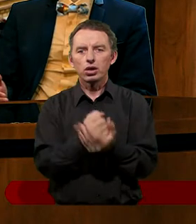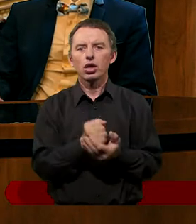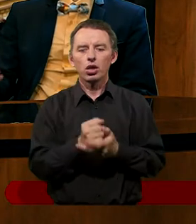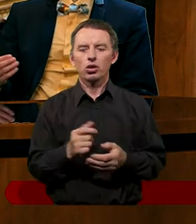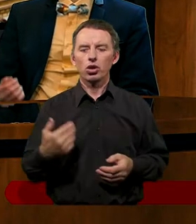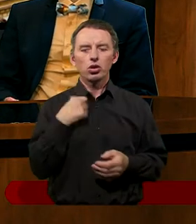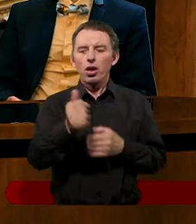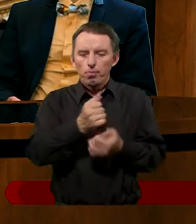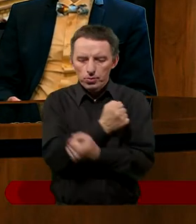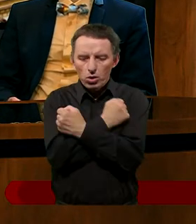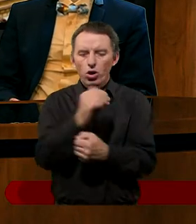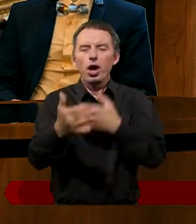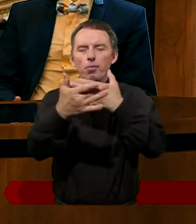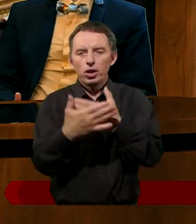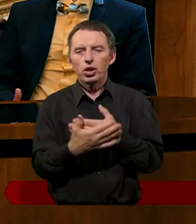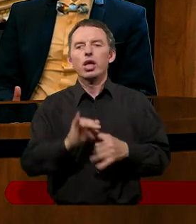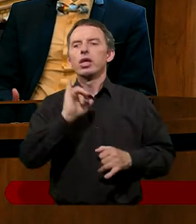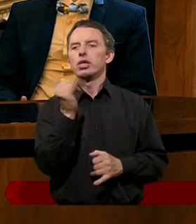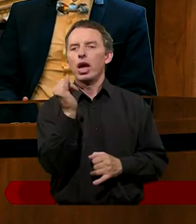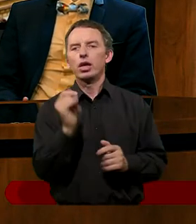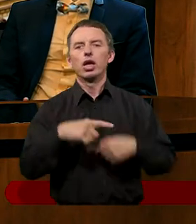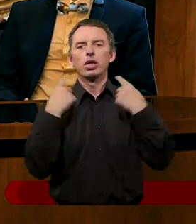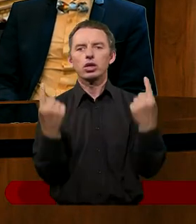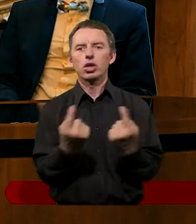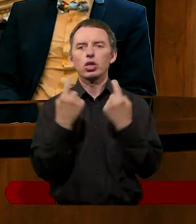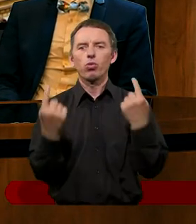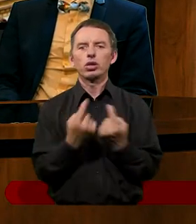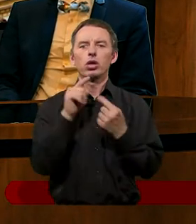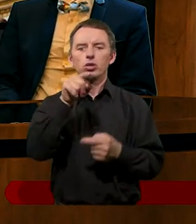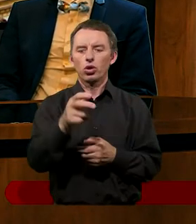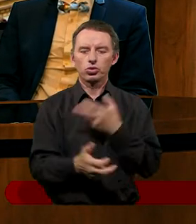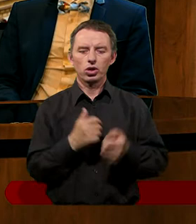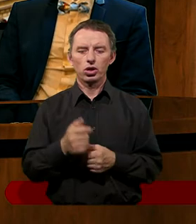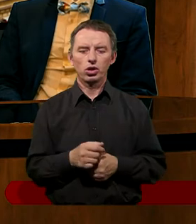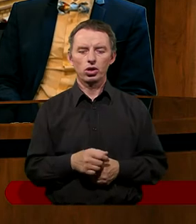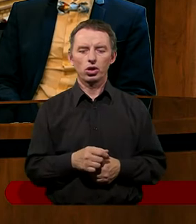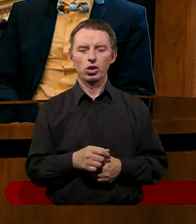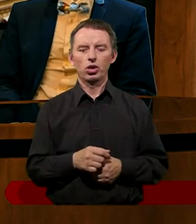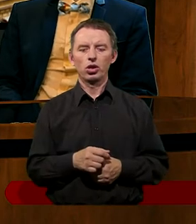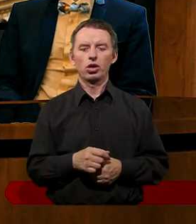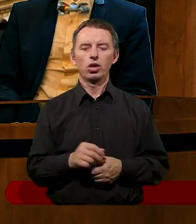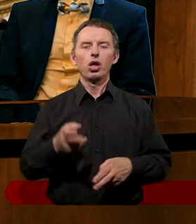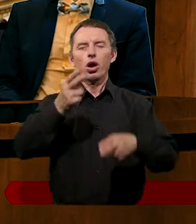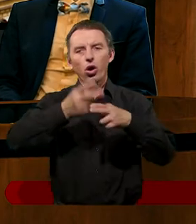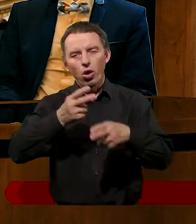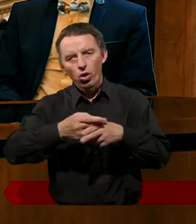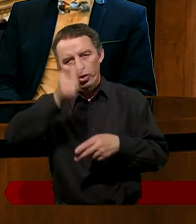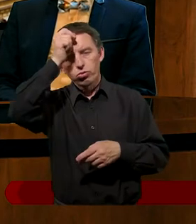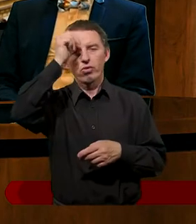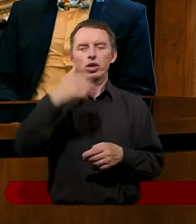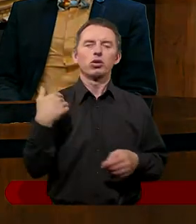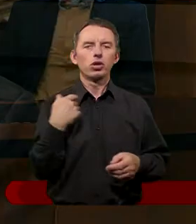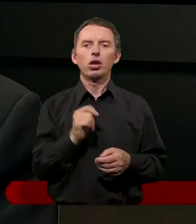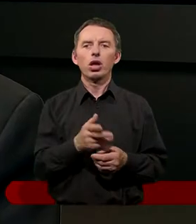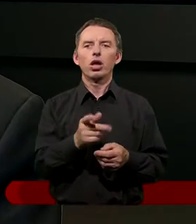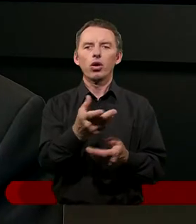Pana Boga i miłuj bliźniego. W jakiej sytuacji byli ci ludzie? Chory człowiek na puchlinę